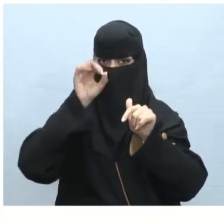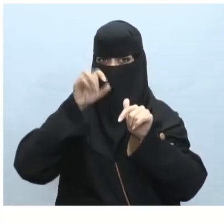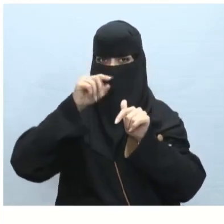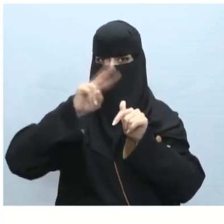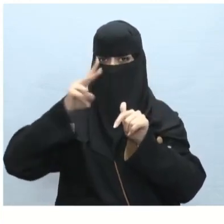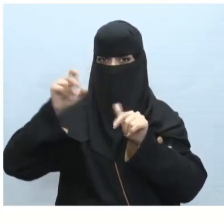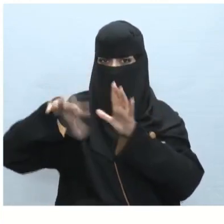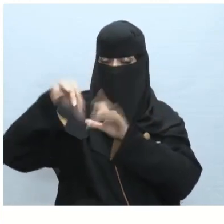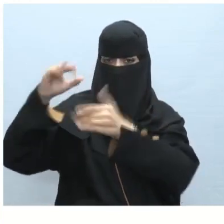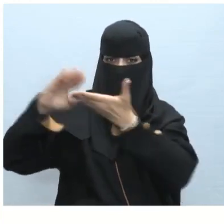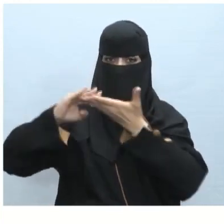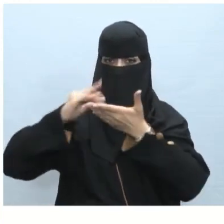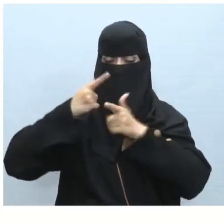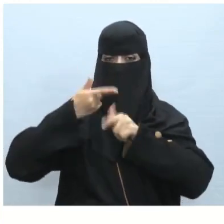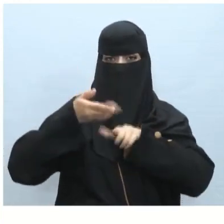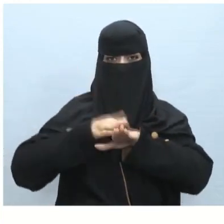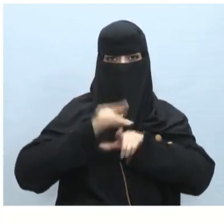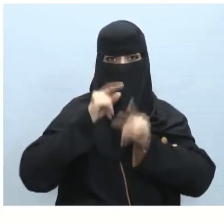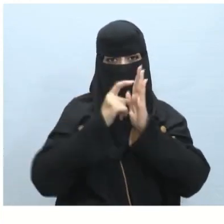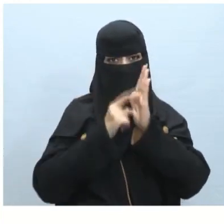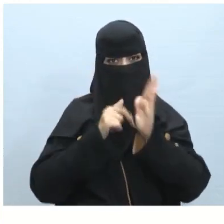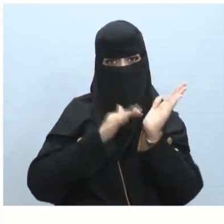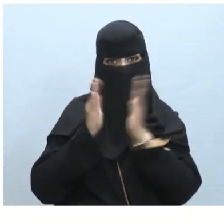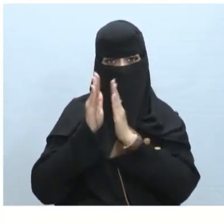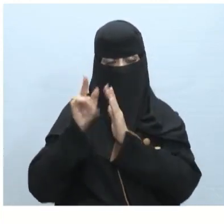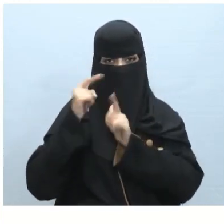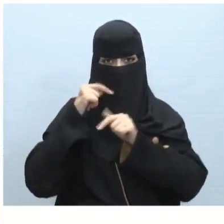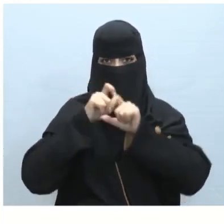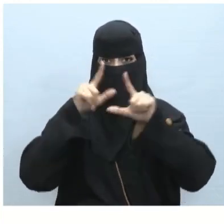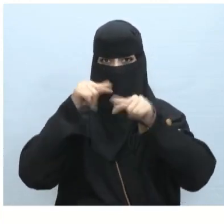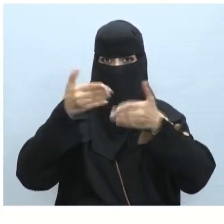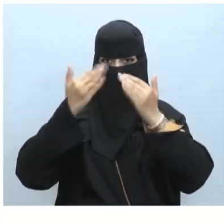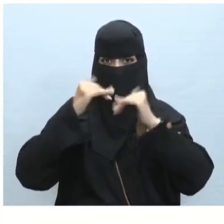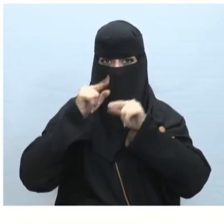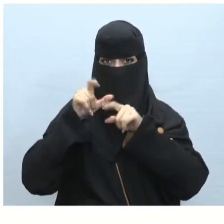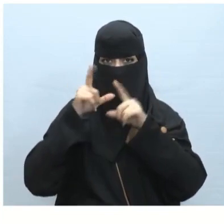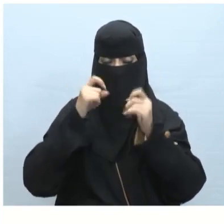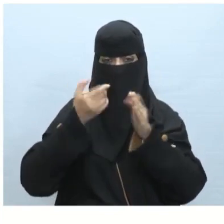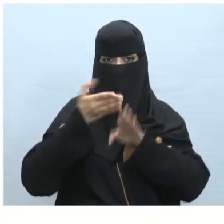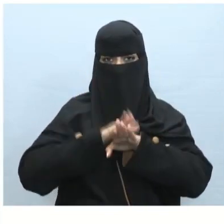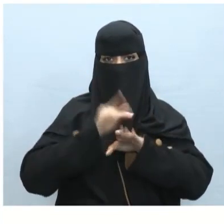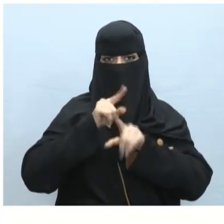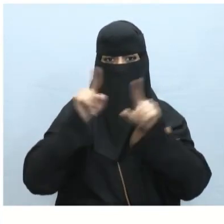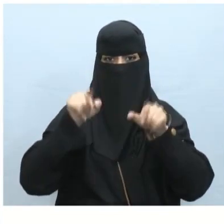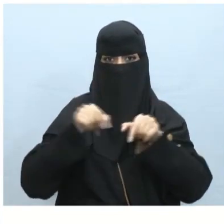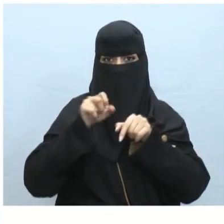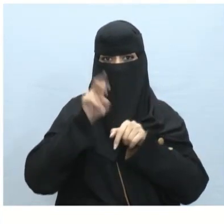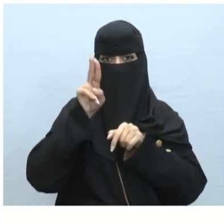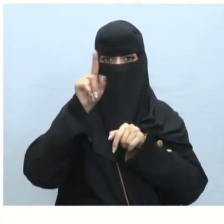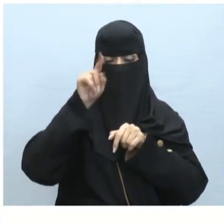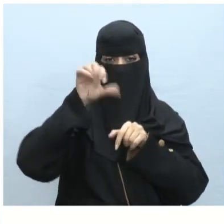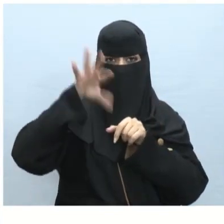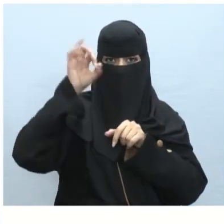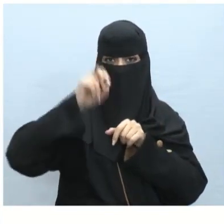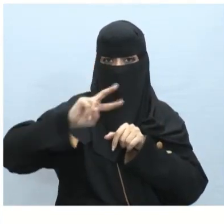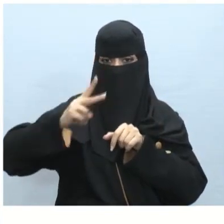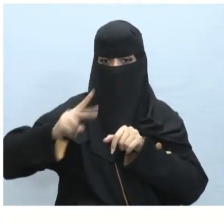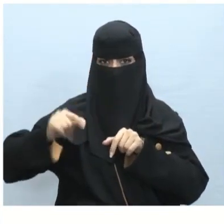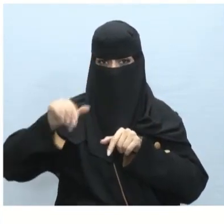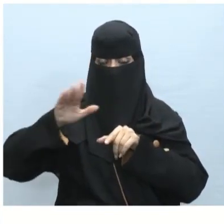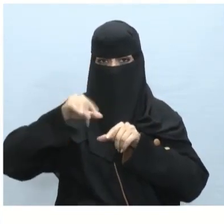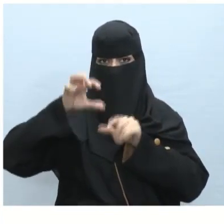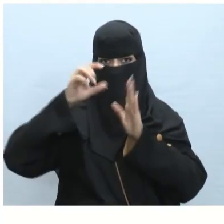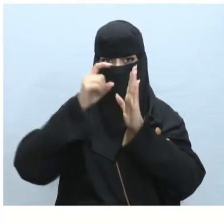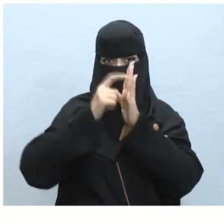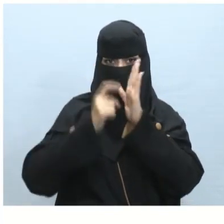لمساعدتك على ضبط هذا الملف توضح الصورة التالية علامة تبويب خيارات التشغيل